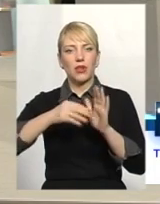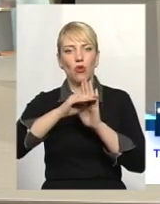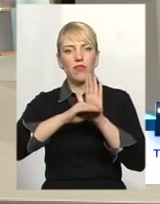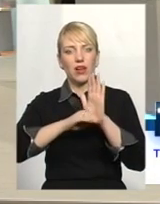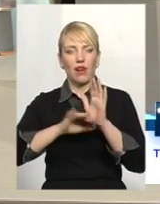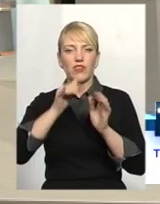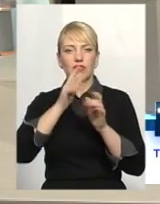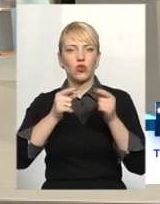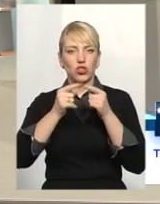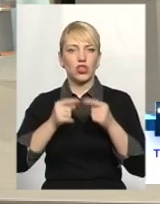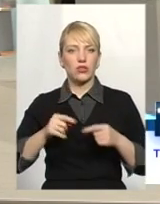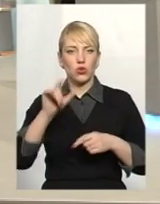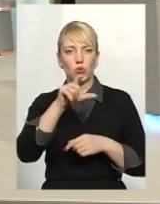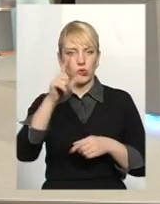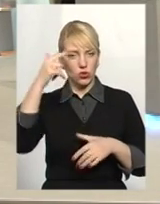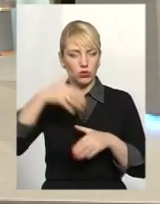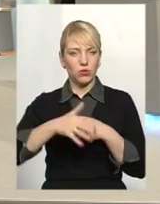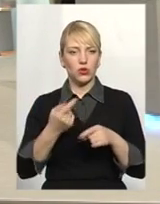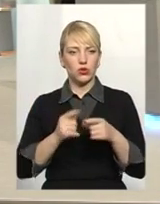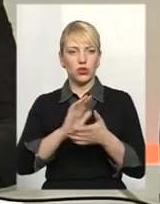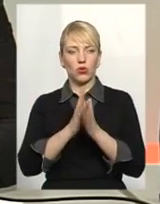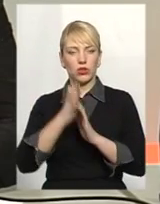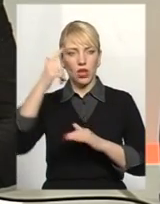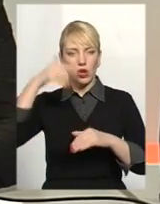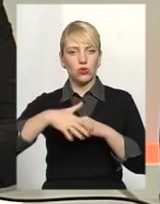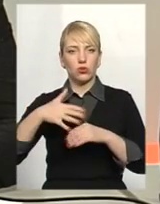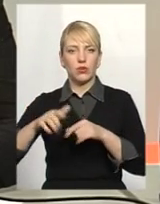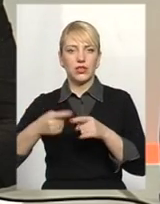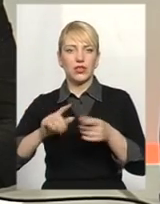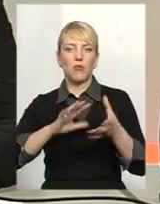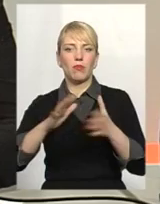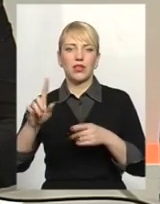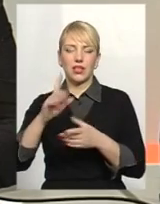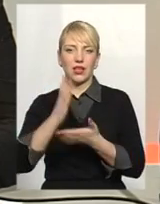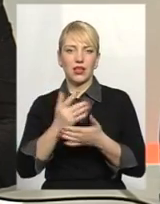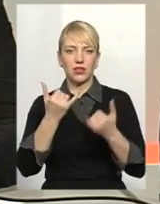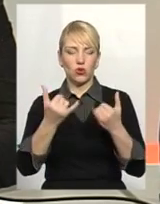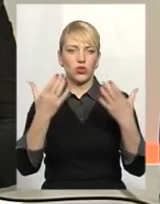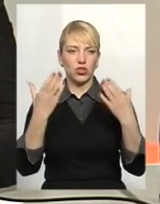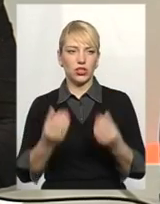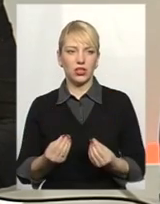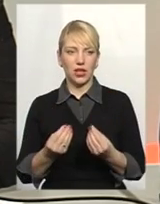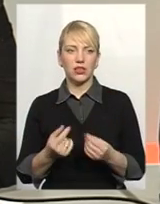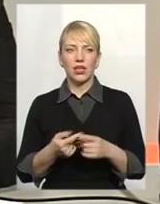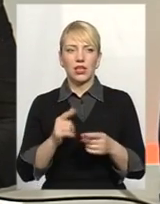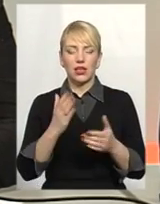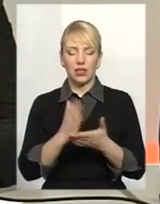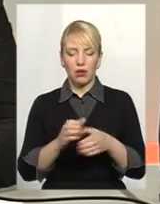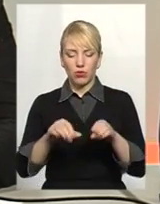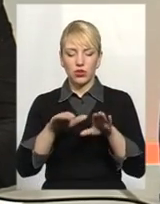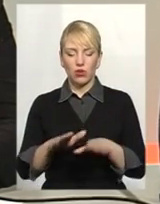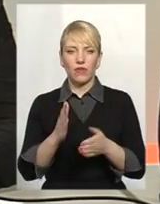своєчасно. Тобто, люди розуміють дану ситуацію, розуміють всі ці моменти, на сьогоднішній день, тому що є постанова, є